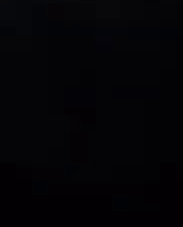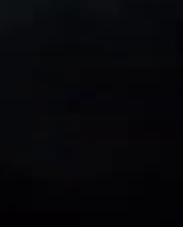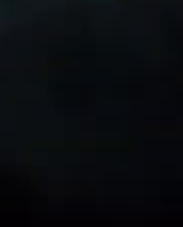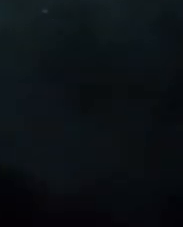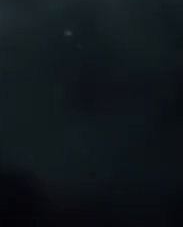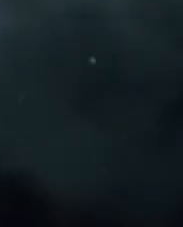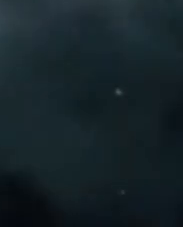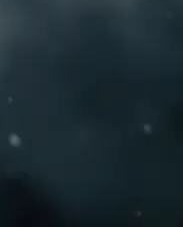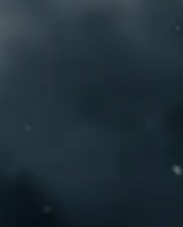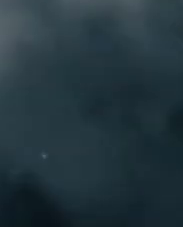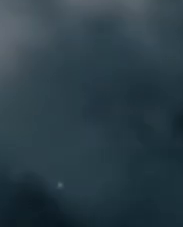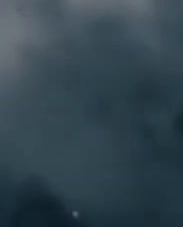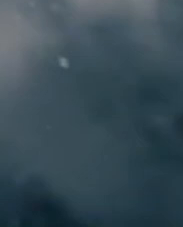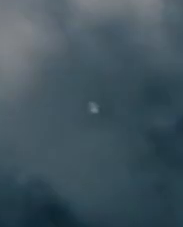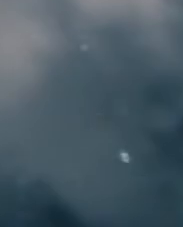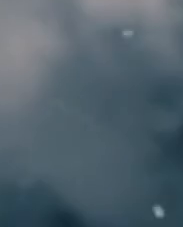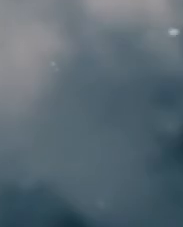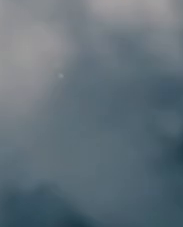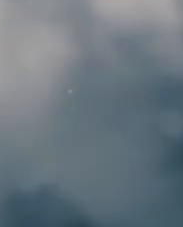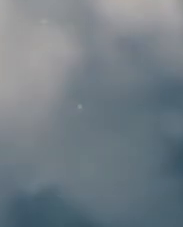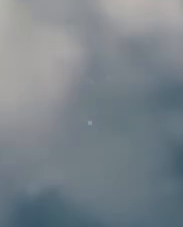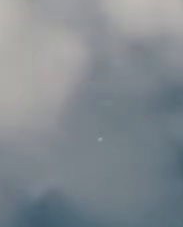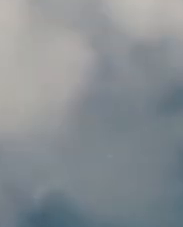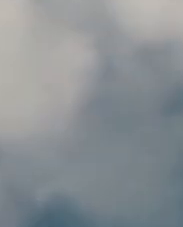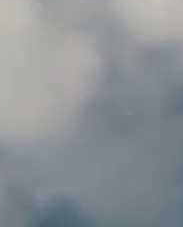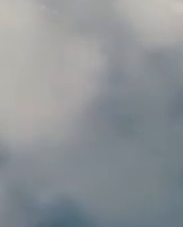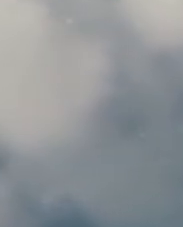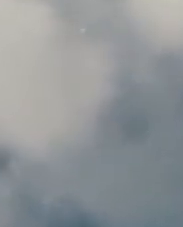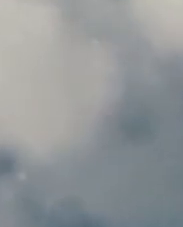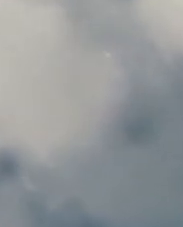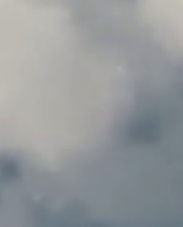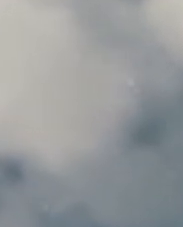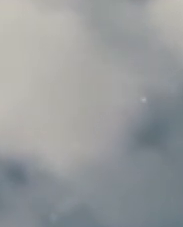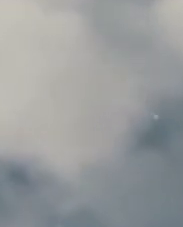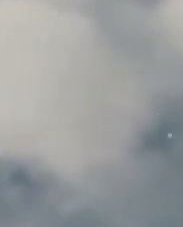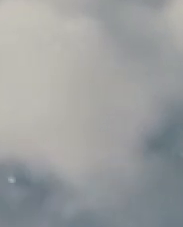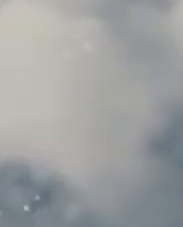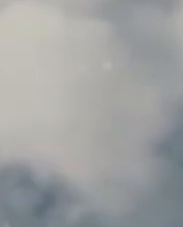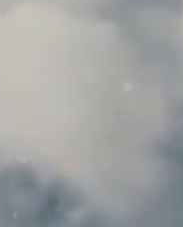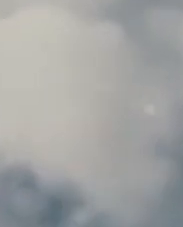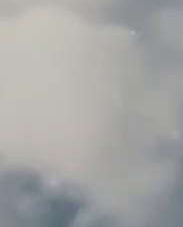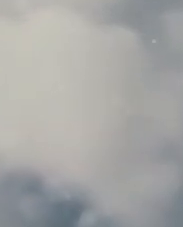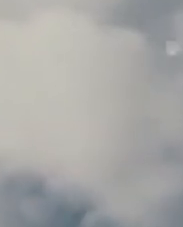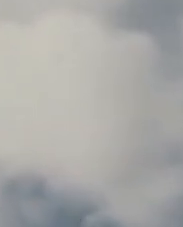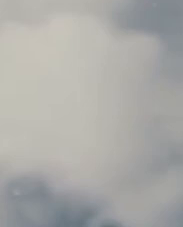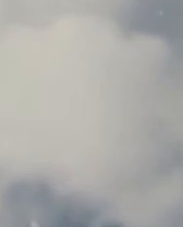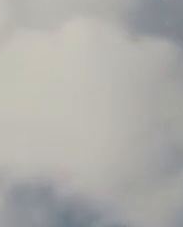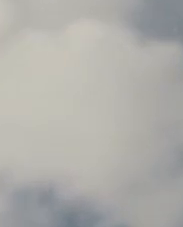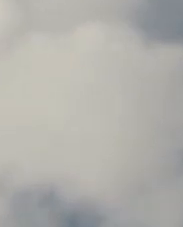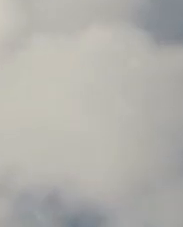Ciemno-niebieskie niebo zasnute białymi chmurami. Wolno sfruwają płatki śniegu.